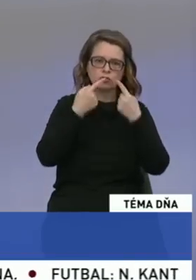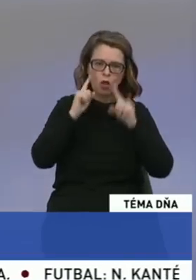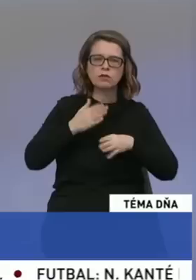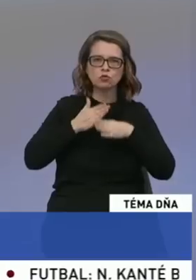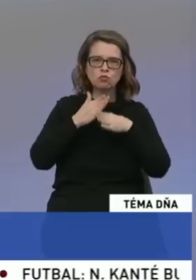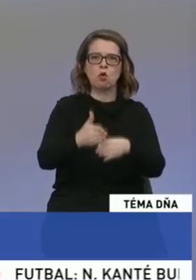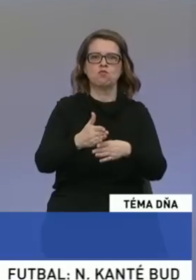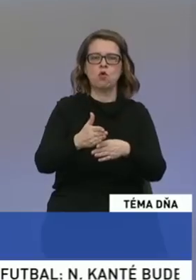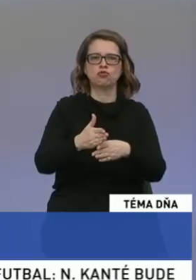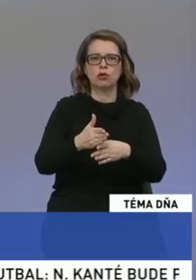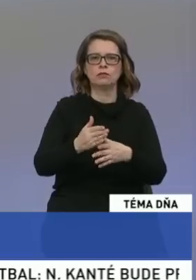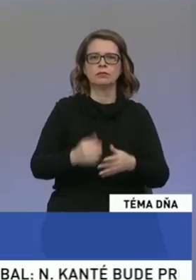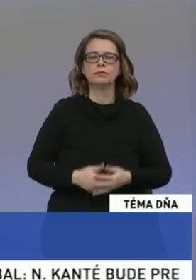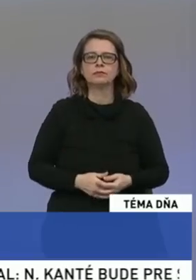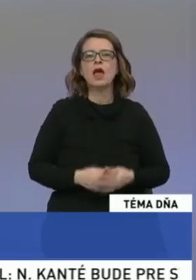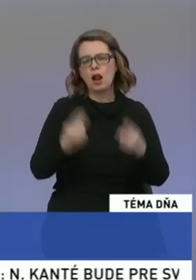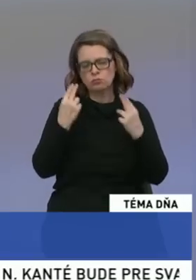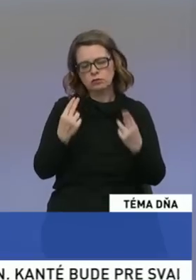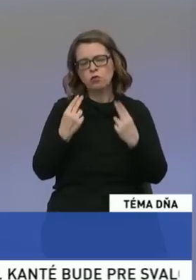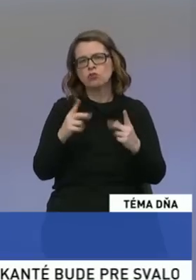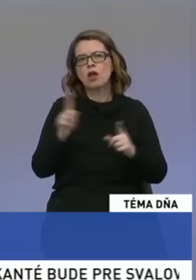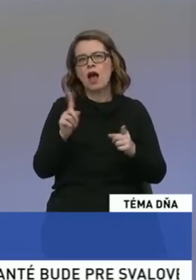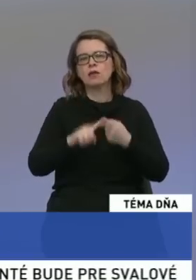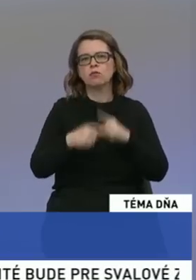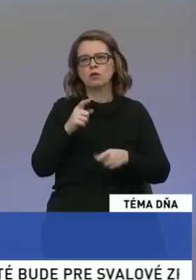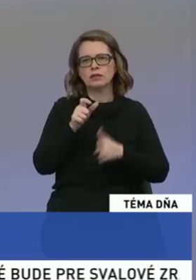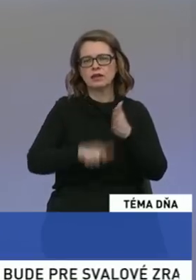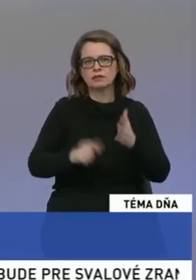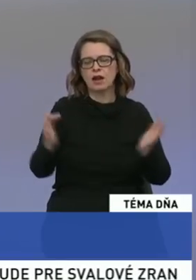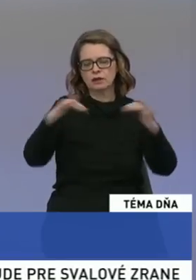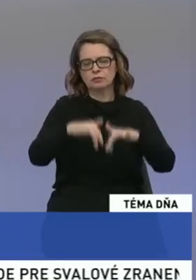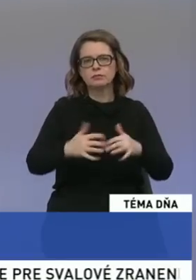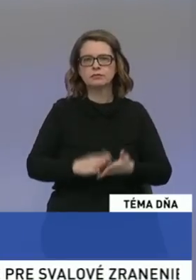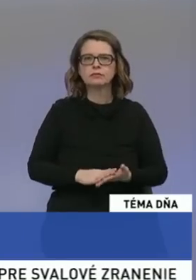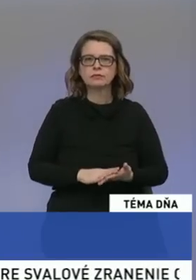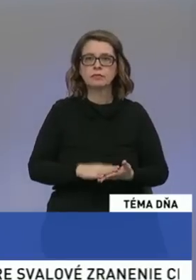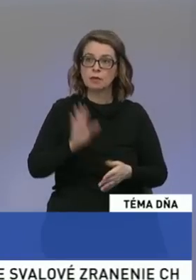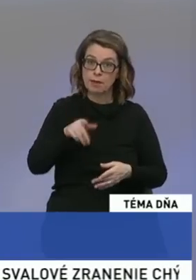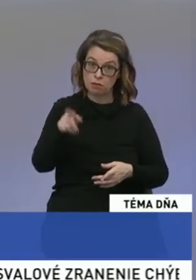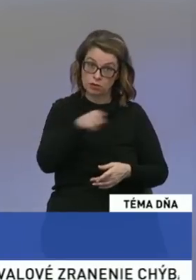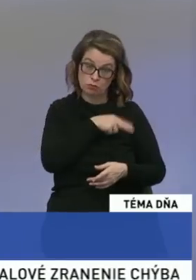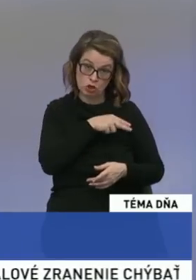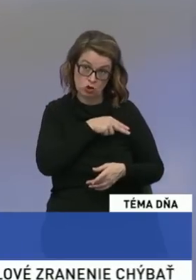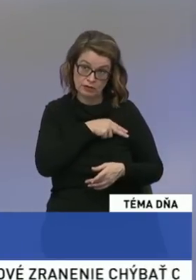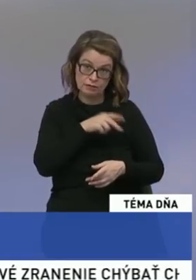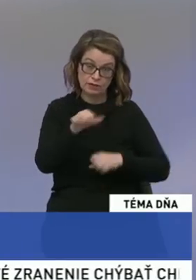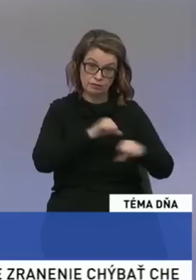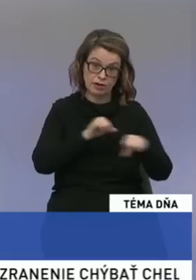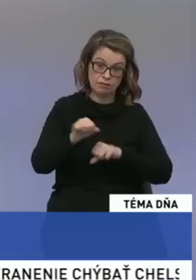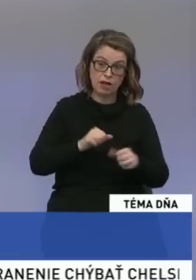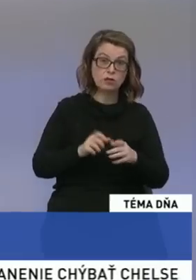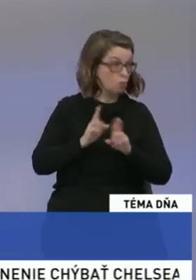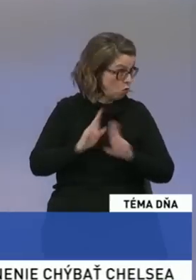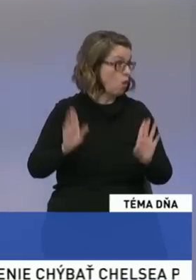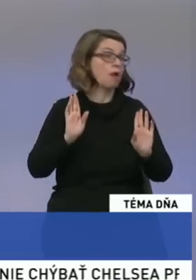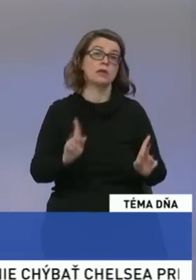Záleží samozrejme od výsledkov tých politických strán, ktoré sú v politické súťaži. A mohla by to byť konzervatívna vláda z vášho pohľadu? Mohla by